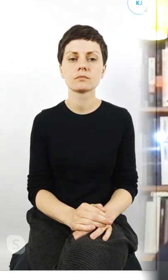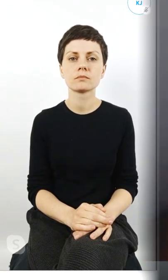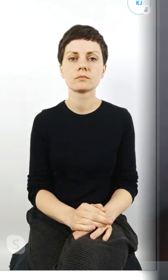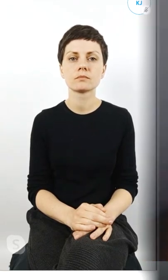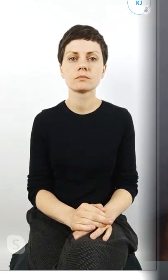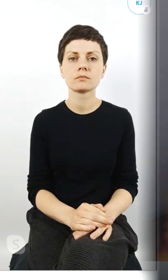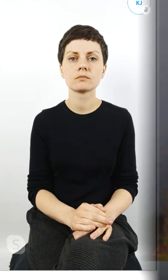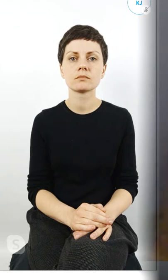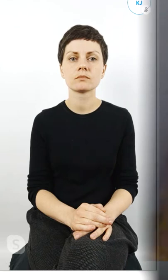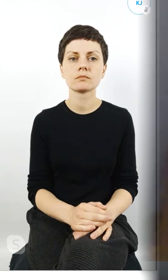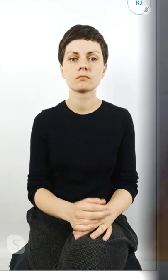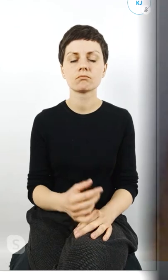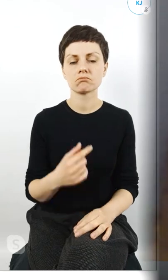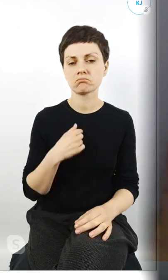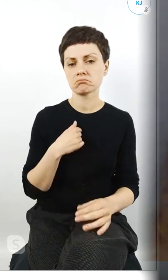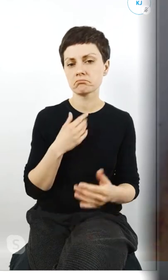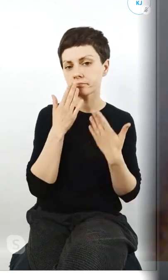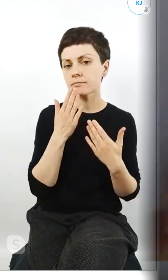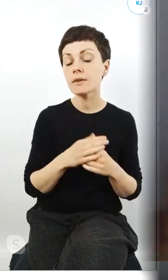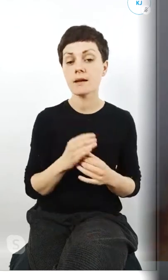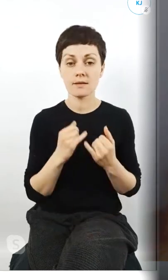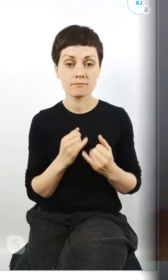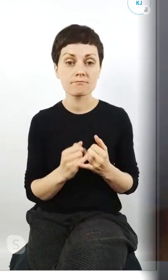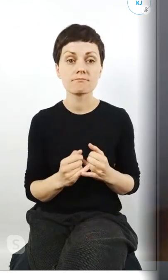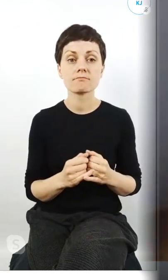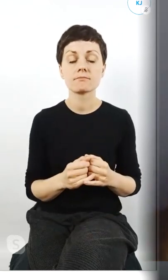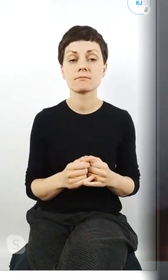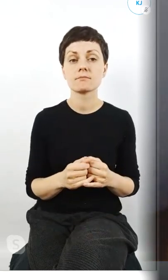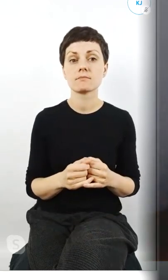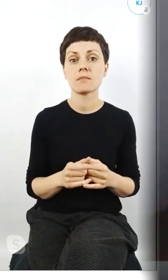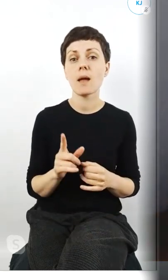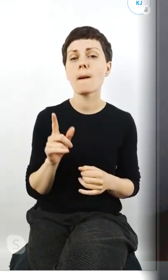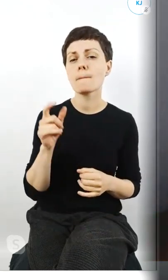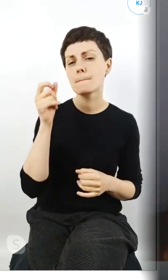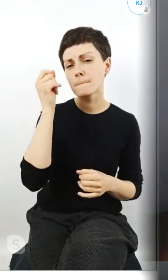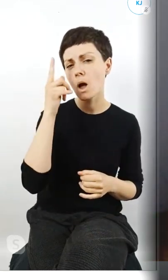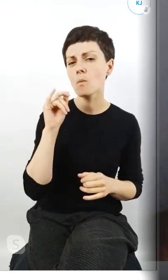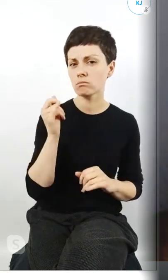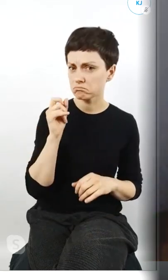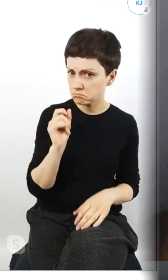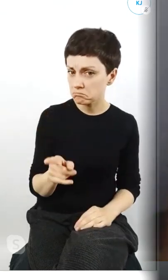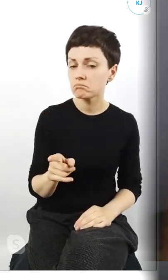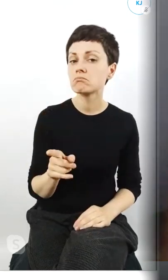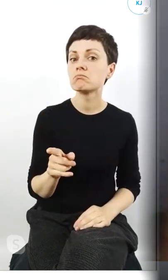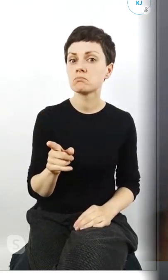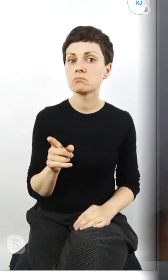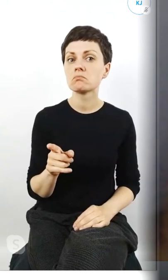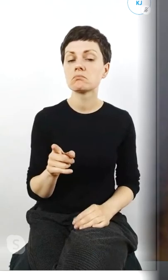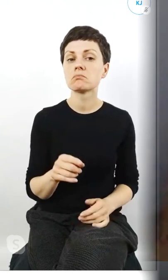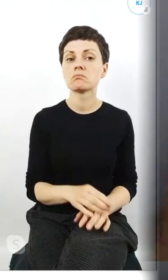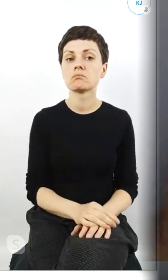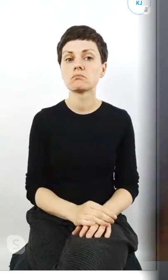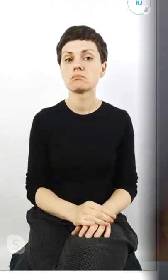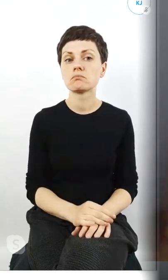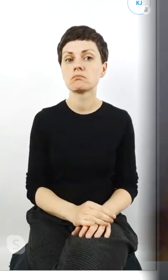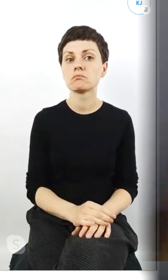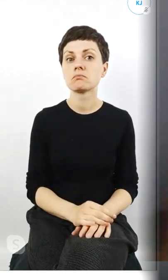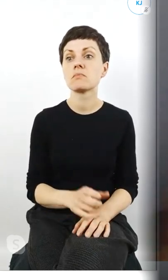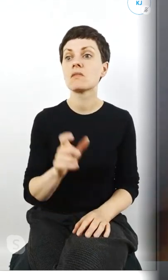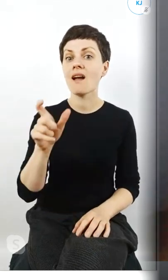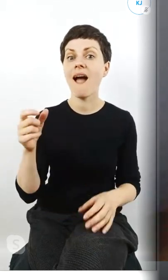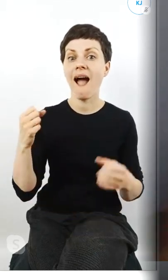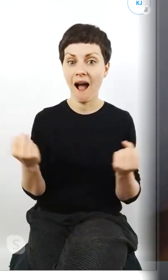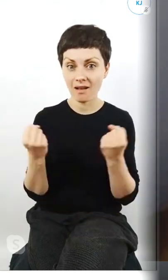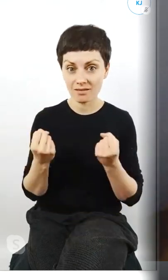mi się wydaje że jeżeli już jakiś pomysł na projekt wychodzi od aktywistów